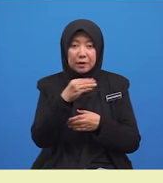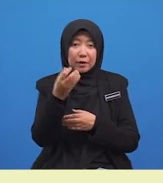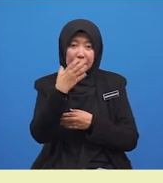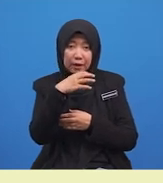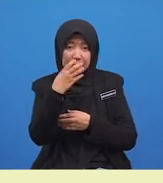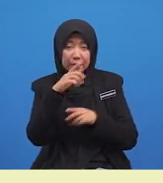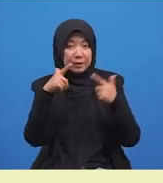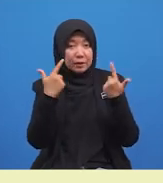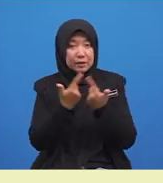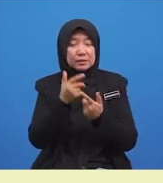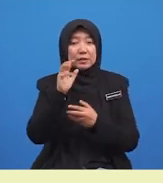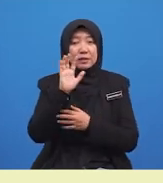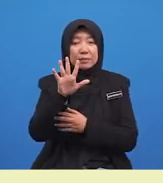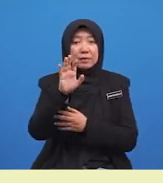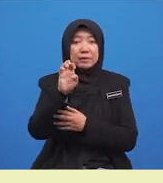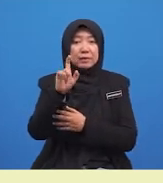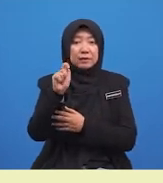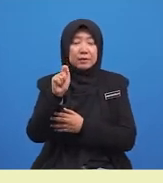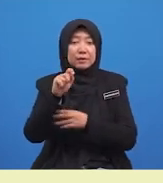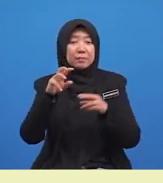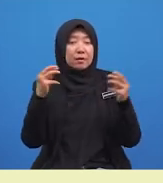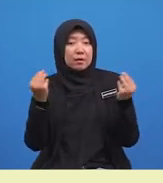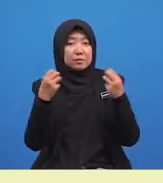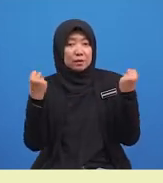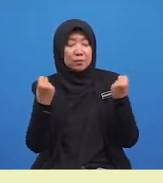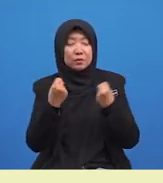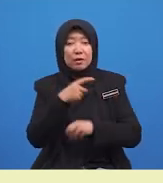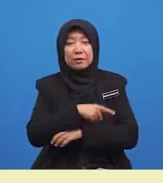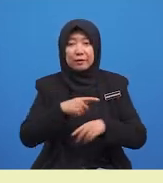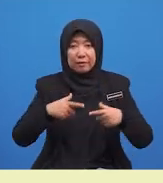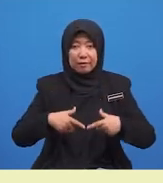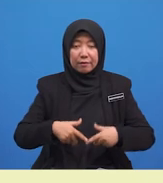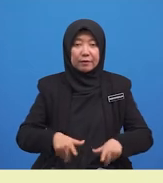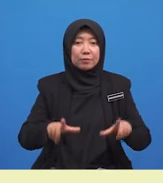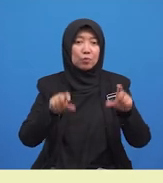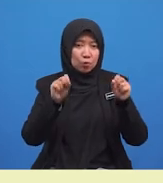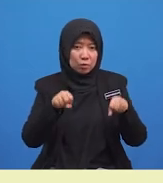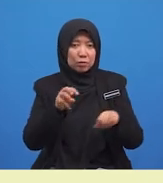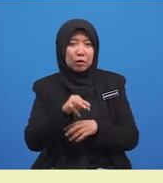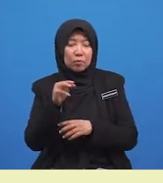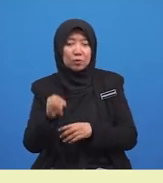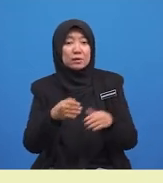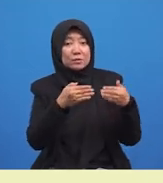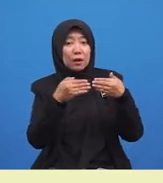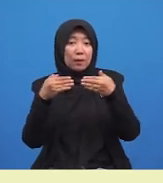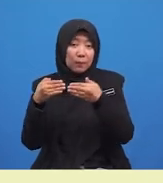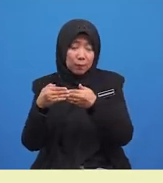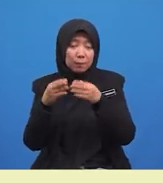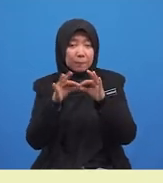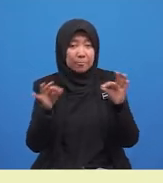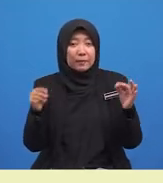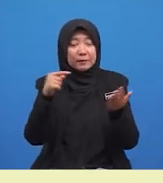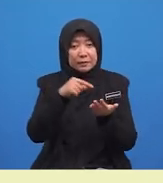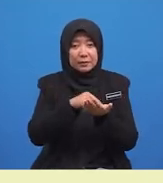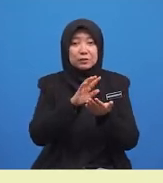Majlis Sambutan Hari Lahir. Bolehkah murid-murid menyambungkan ayat ini